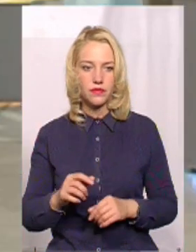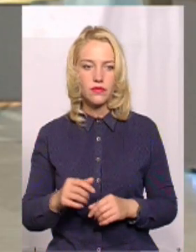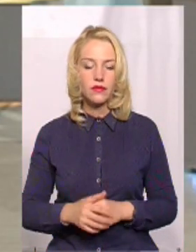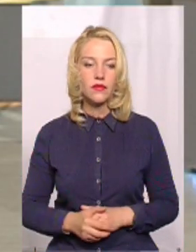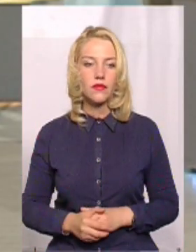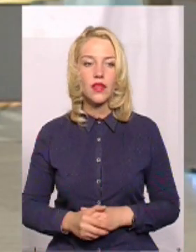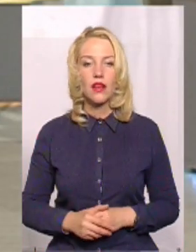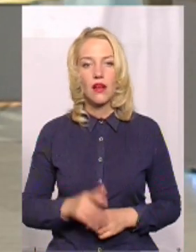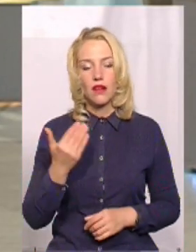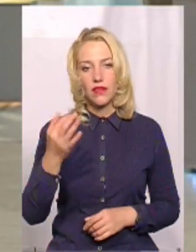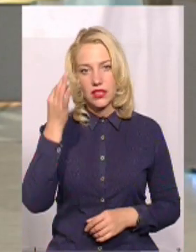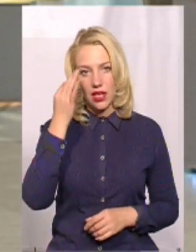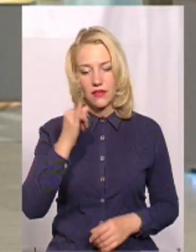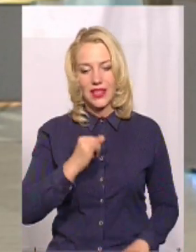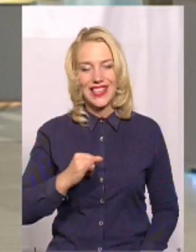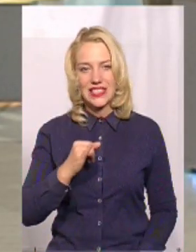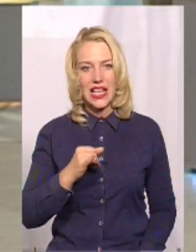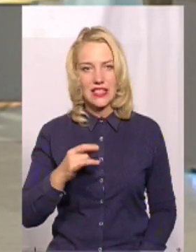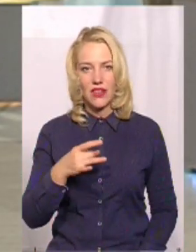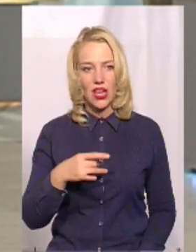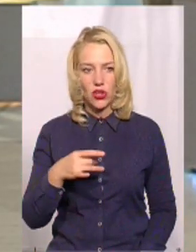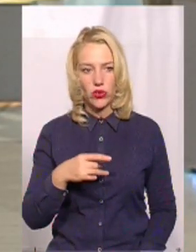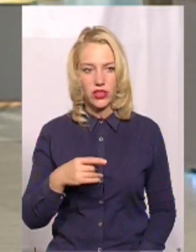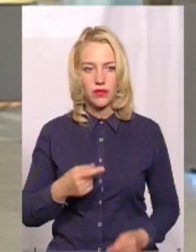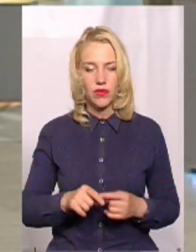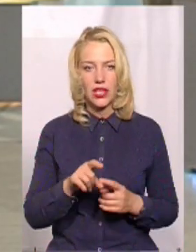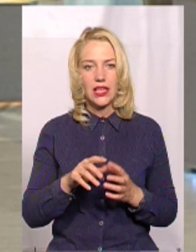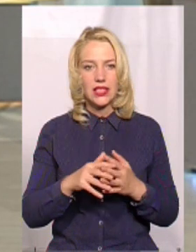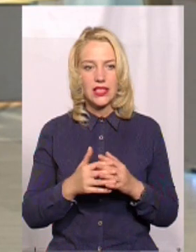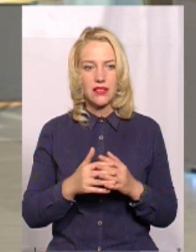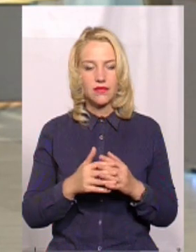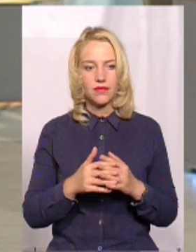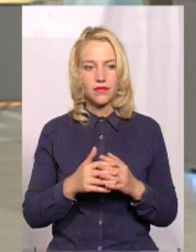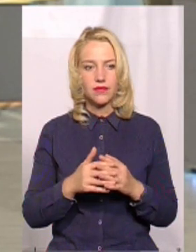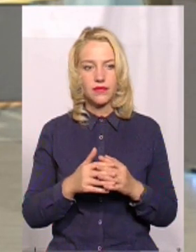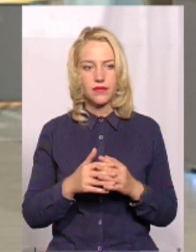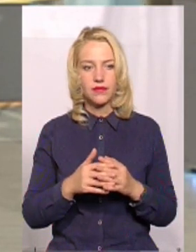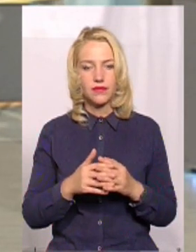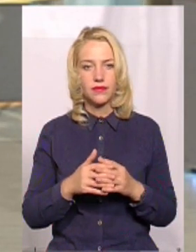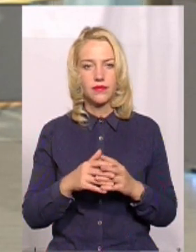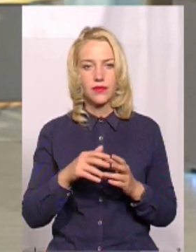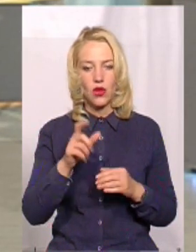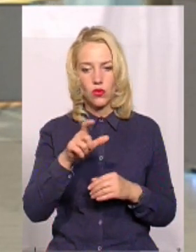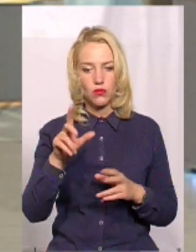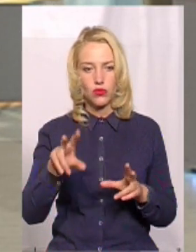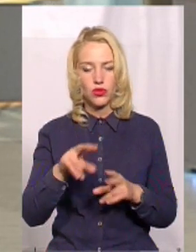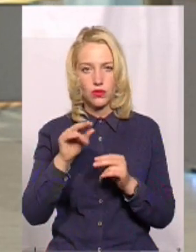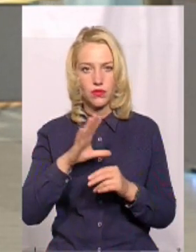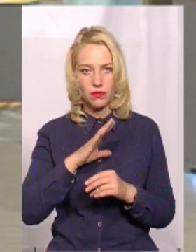Ви згадували про Ізяславський район, жителям Михлі, оце якраз то Ізяславський район, пощасило